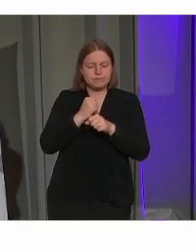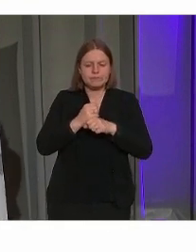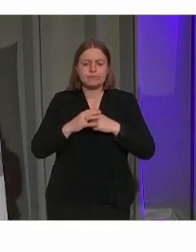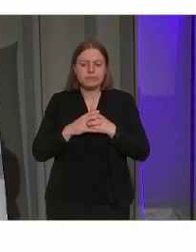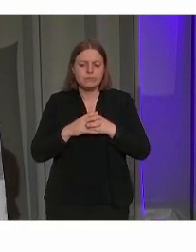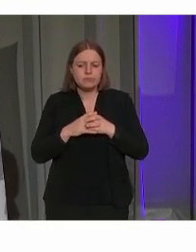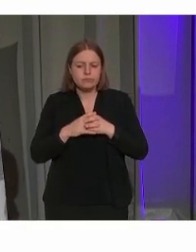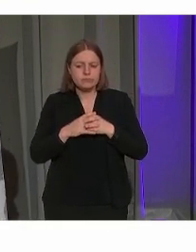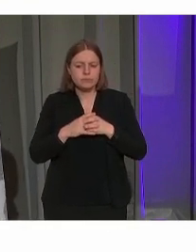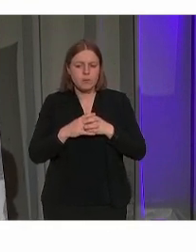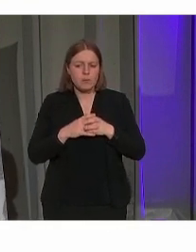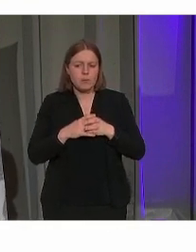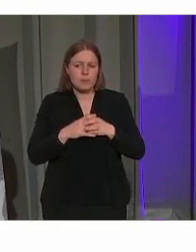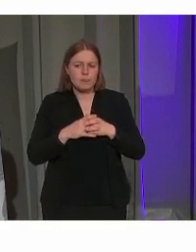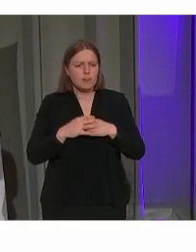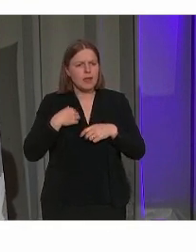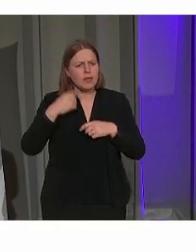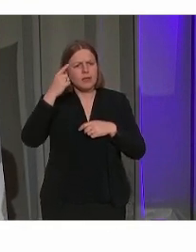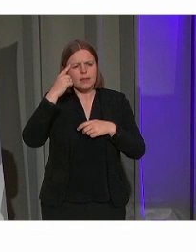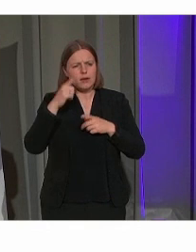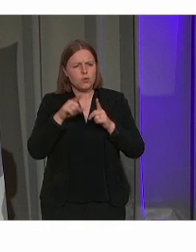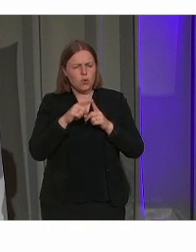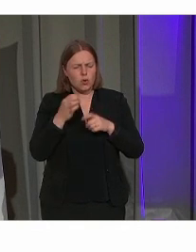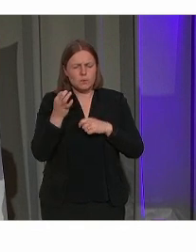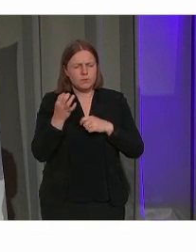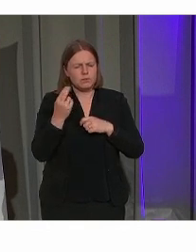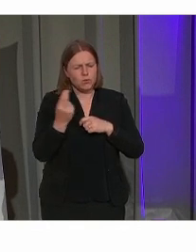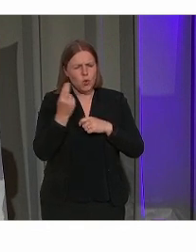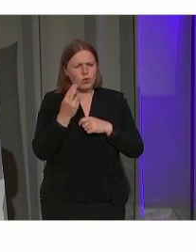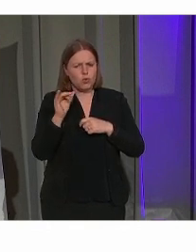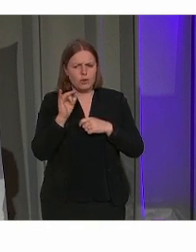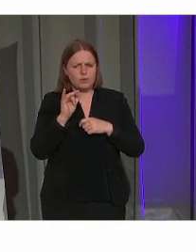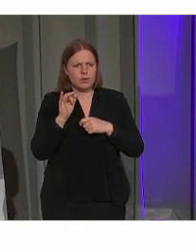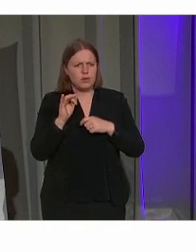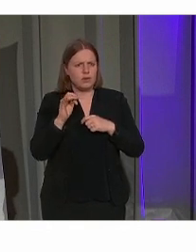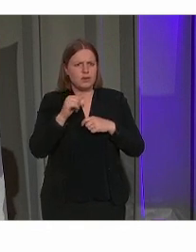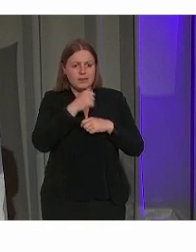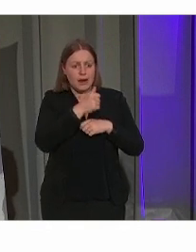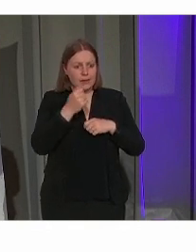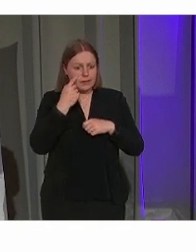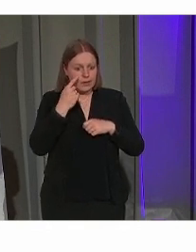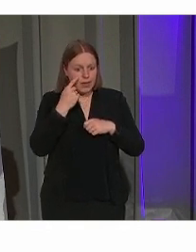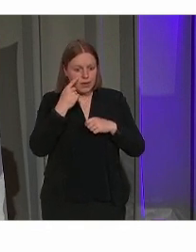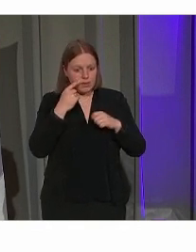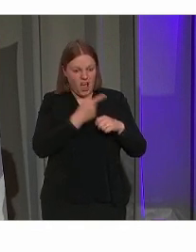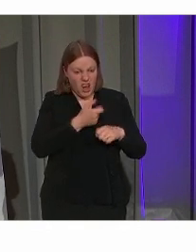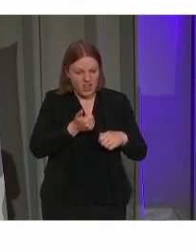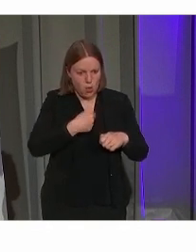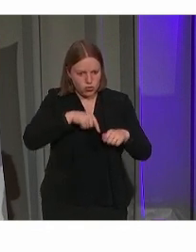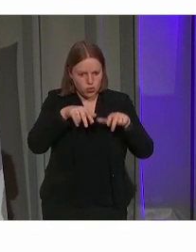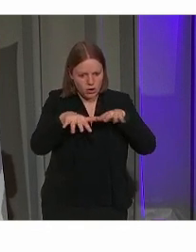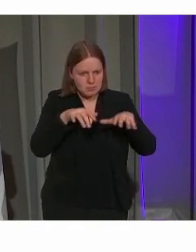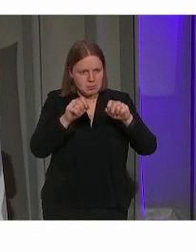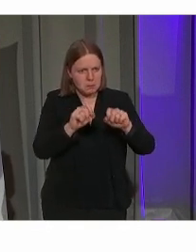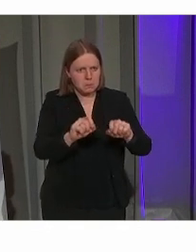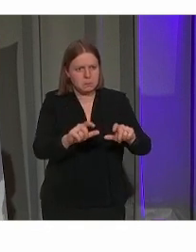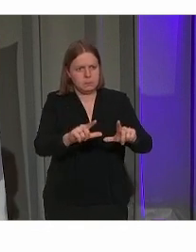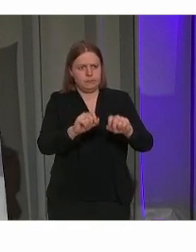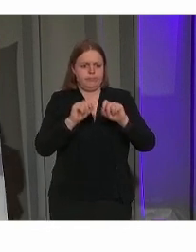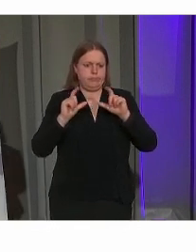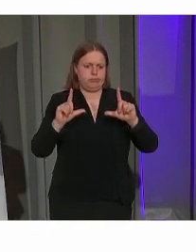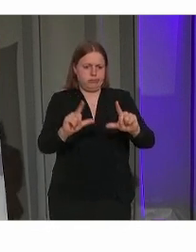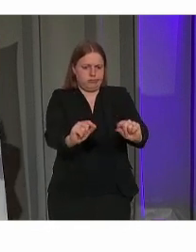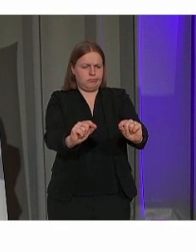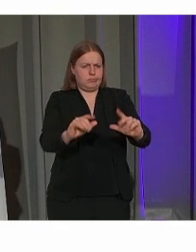In het voorbereiden daarvan leek het me wel nodig om even uit te zoomen. En even iets meer theorie te brengen. Niet te